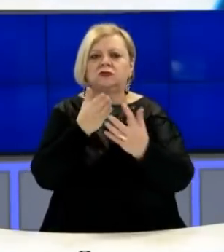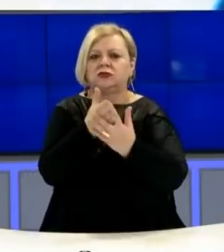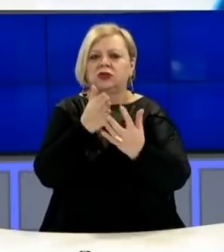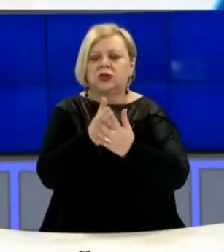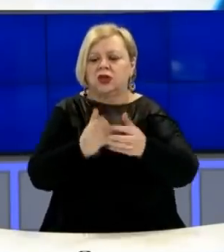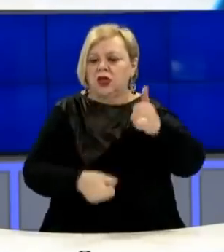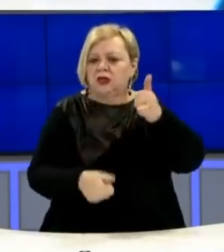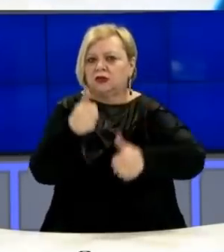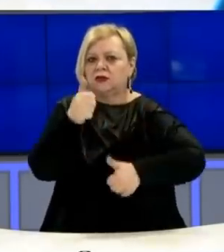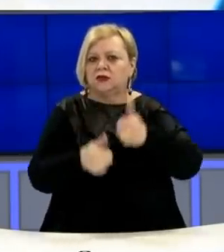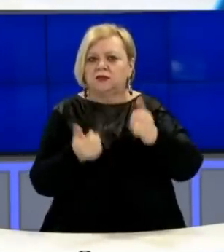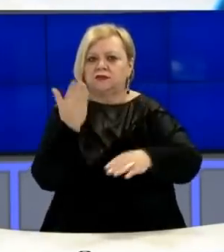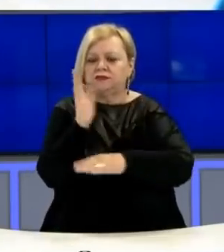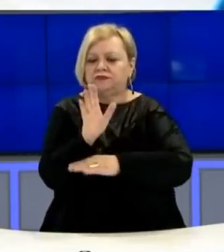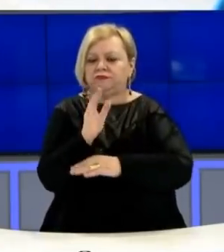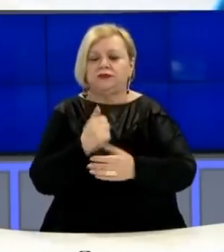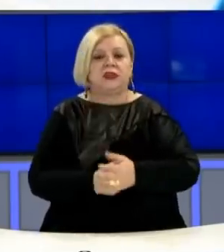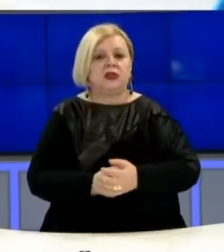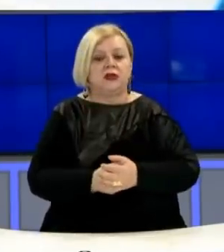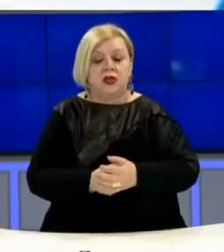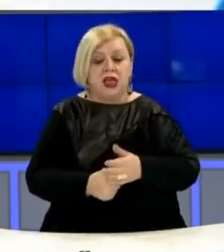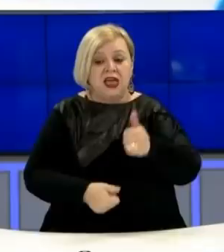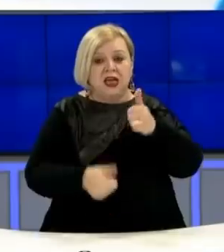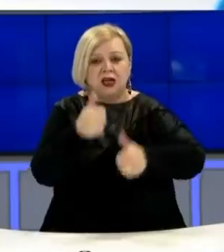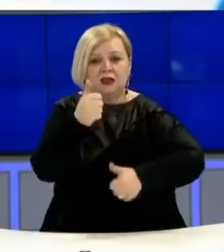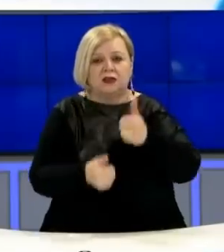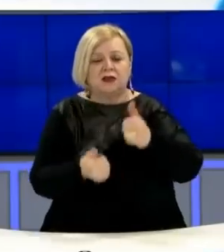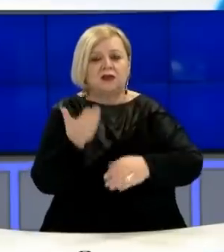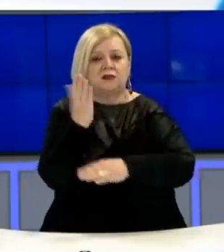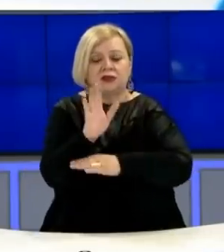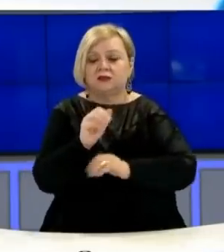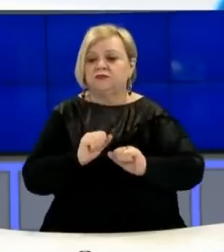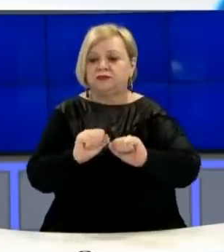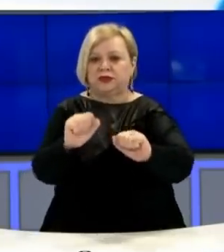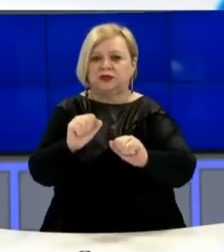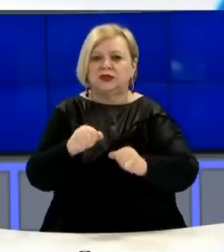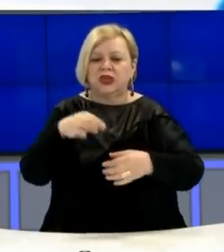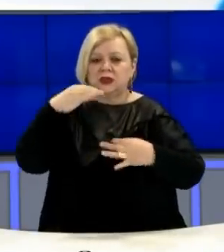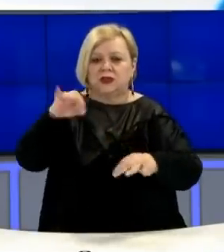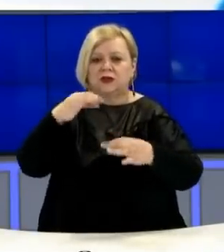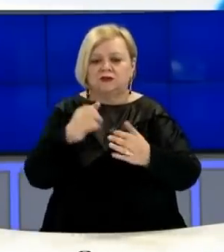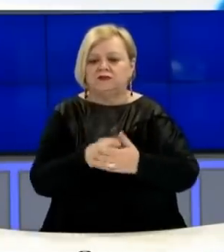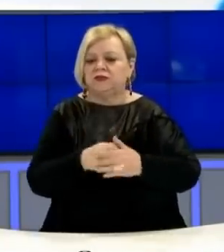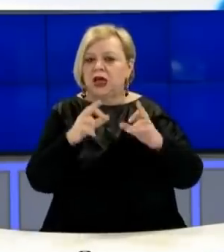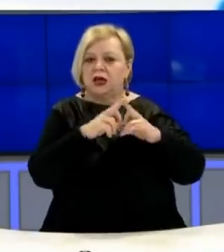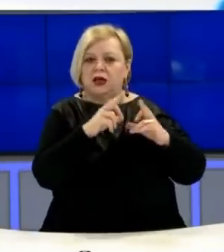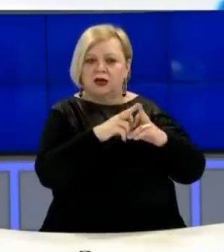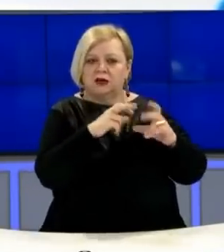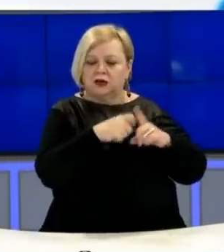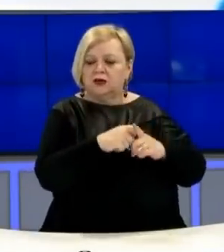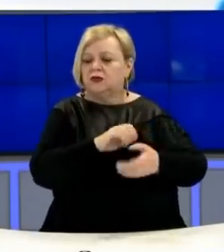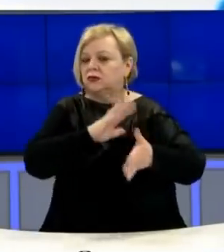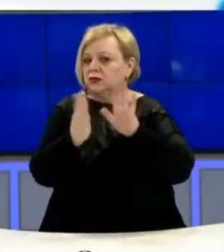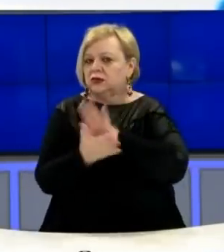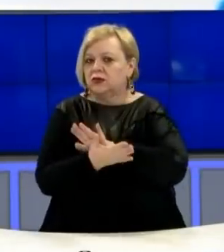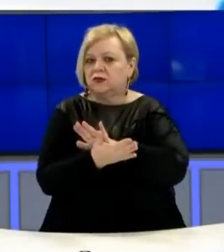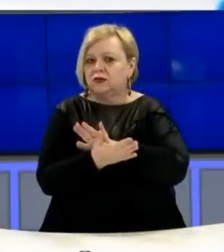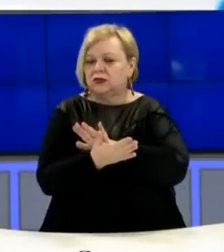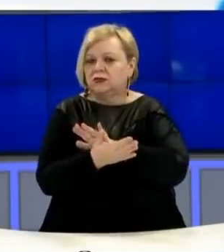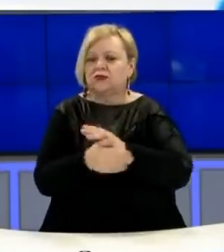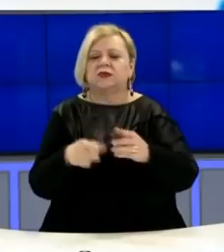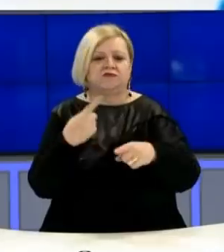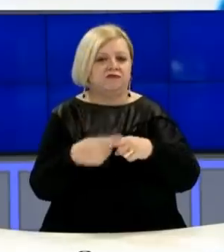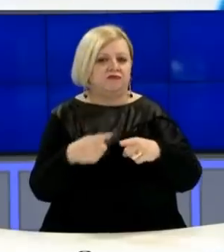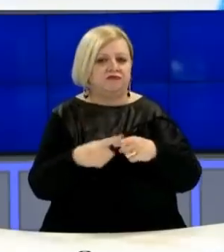njerëzve për deputet. Për kandidatët e mos certifikuar nga radhët e AKS, a i ka thonë se do të zëvensohon pasi si pas ti së është